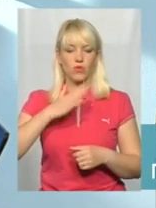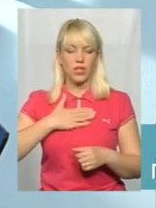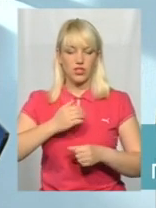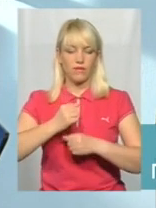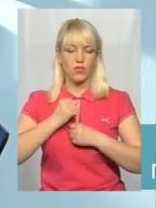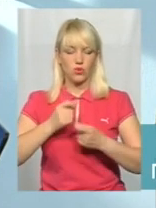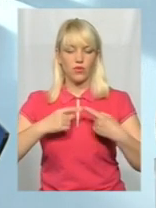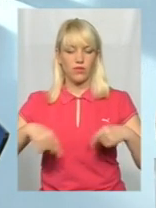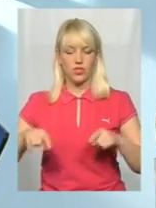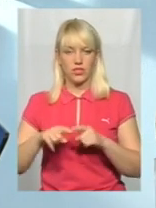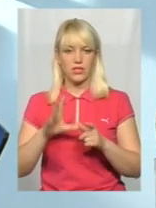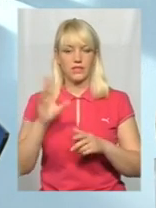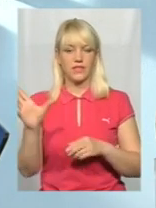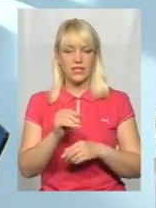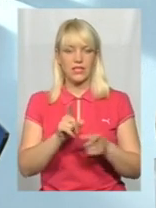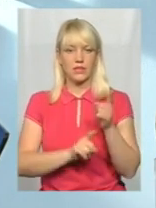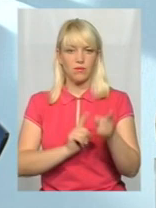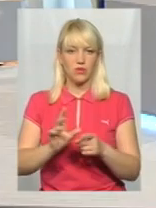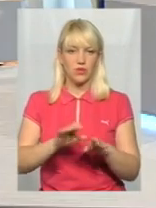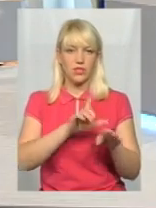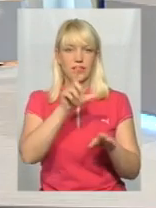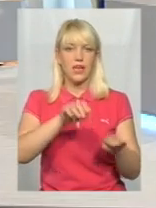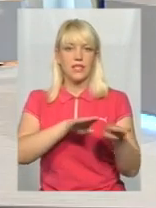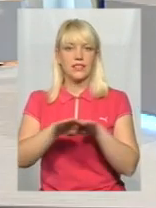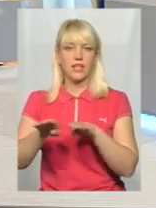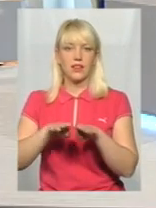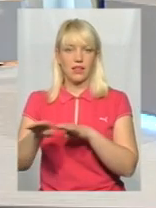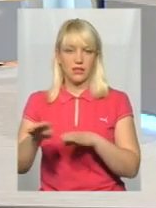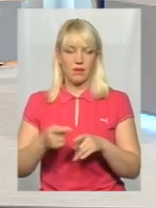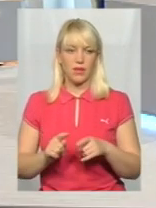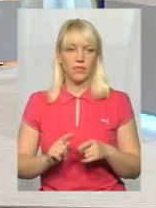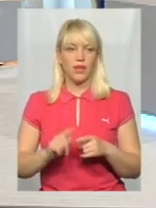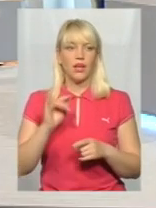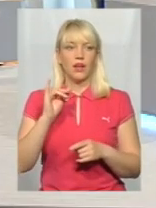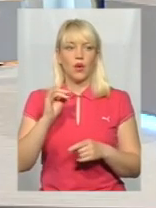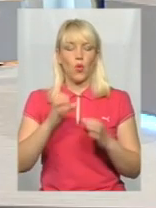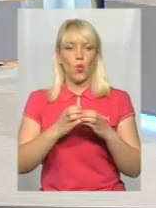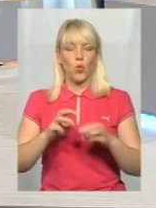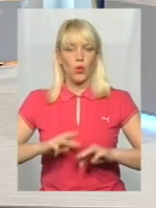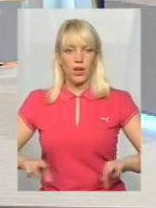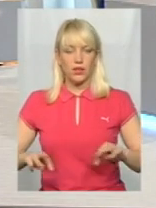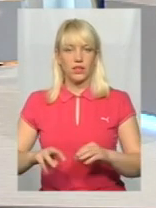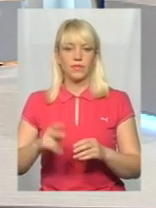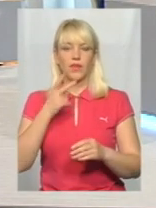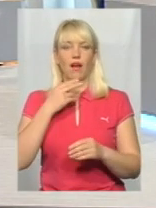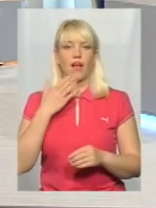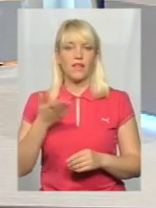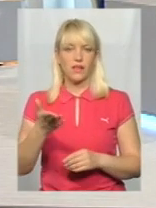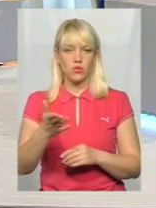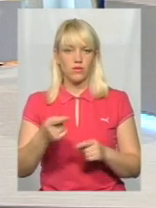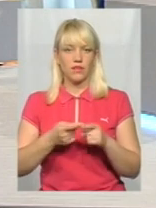змінюється за стандартами НАТО. Скажіть, будь ласка, от уряд анонсував те, що